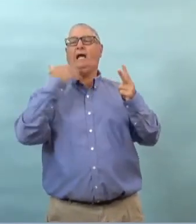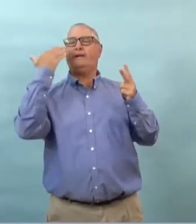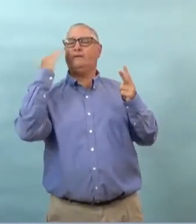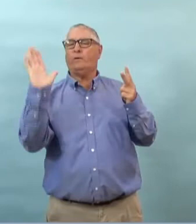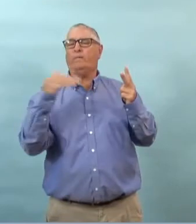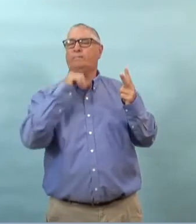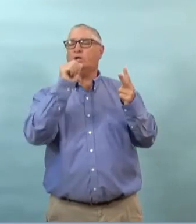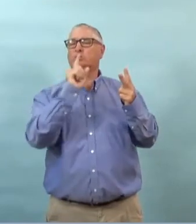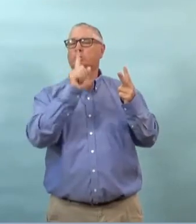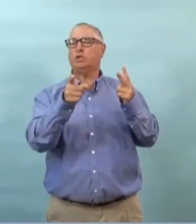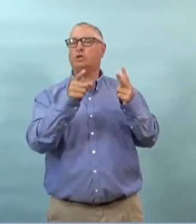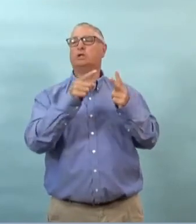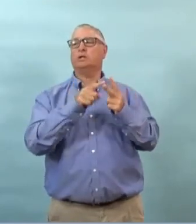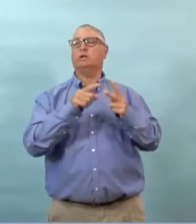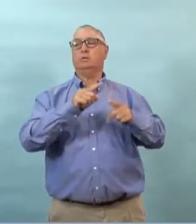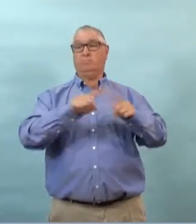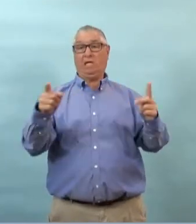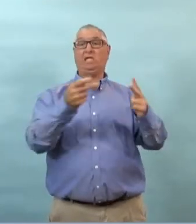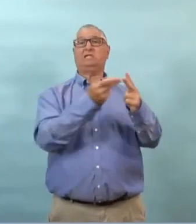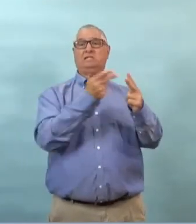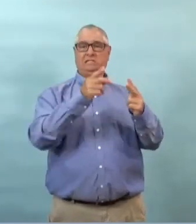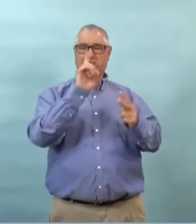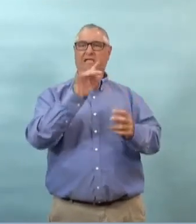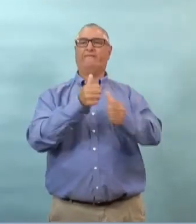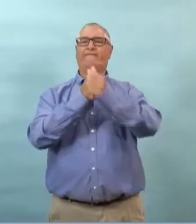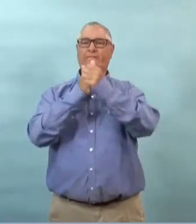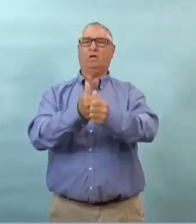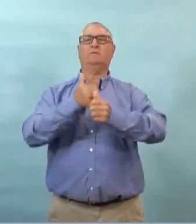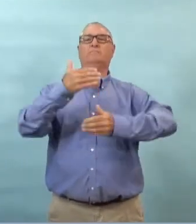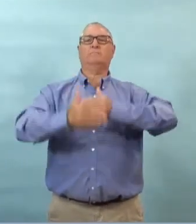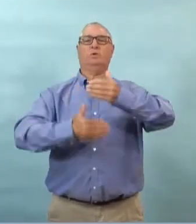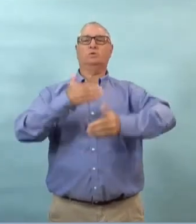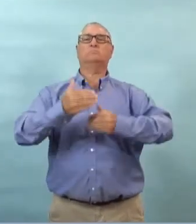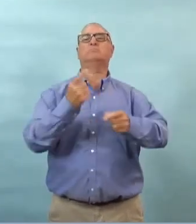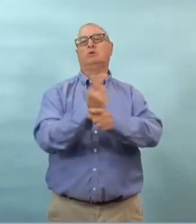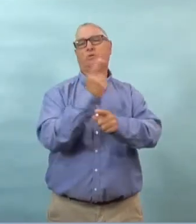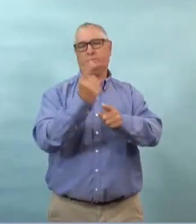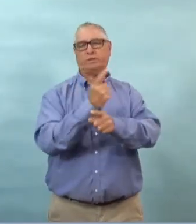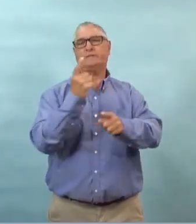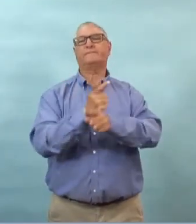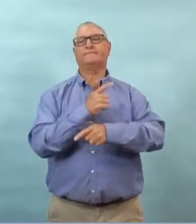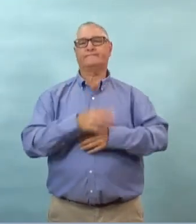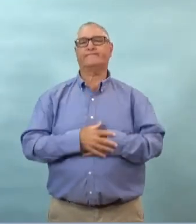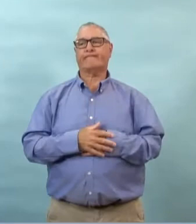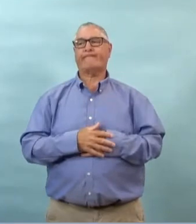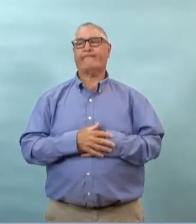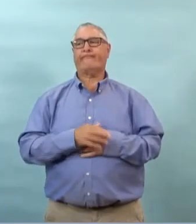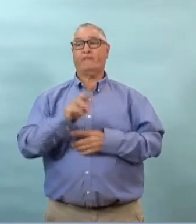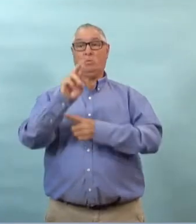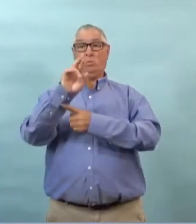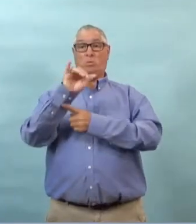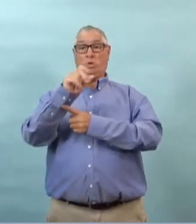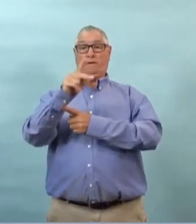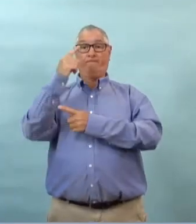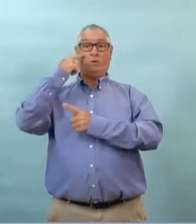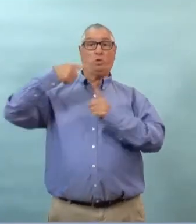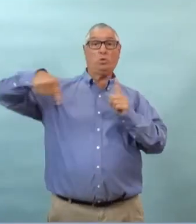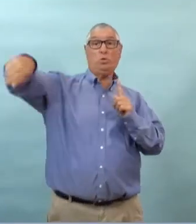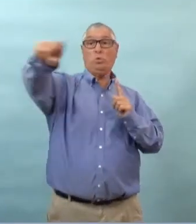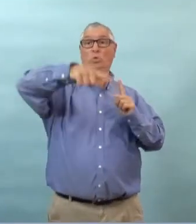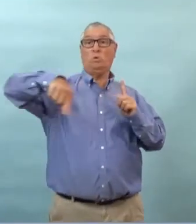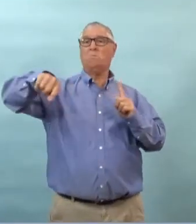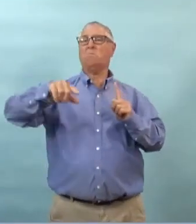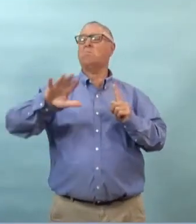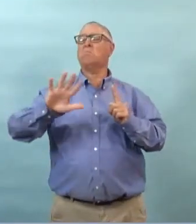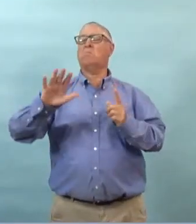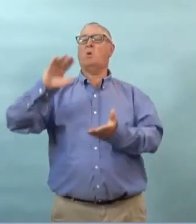je suis un des cas je suis certain que ce n'était pas le cas je ne sais pas au sujet du deuxième cas mais je sais qu'ils ont respecté toutes les bonnes étapes toutes les bonnes